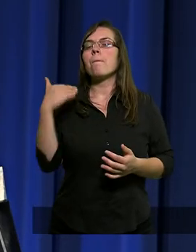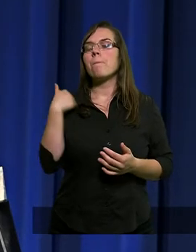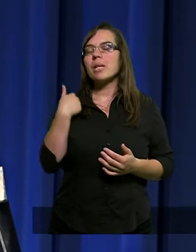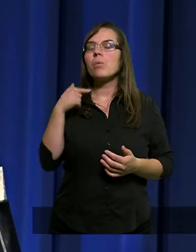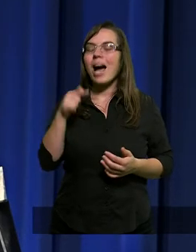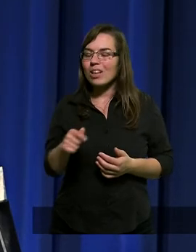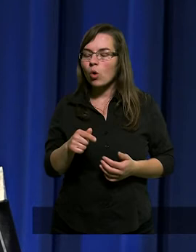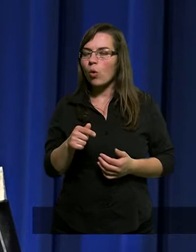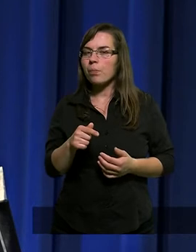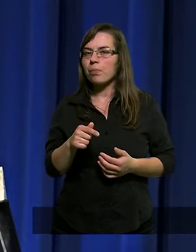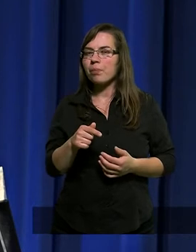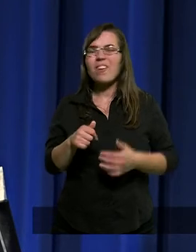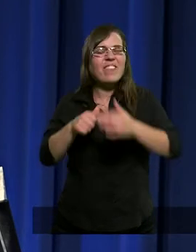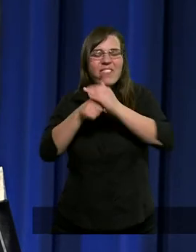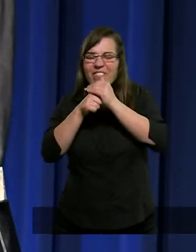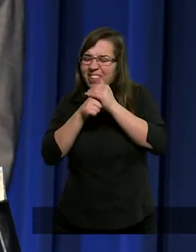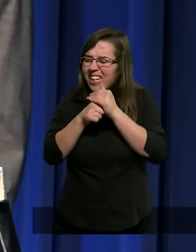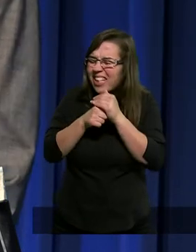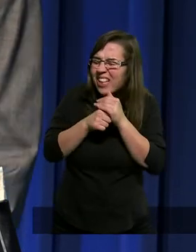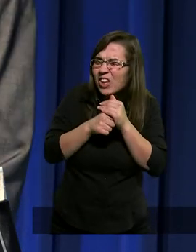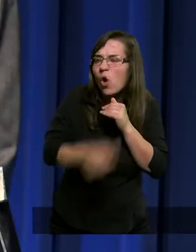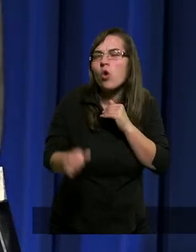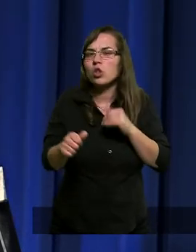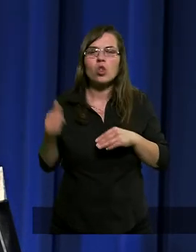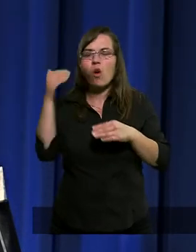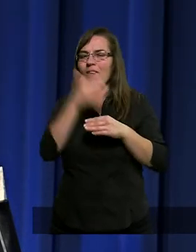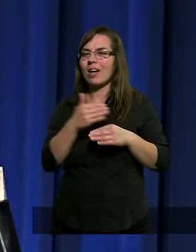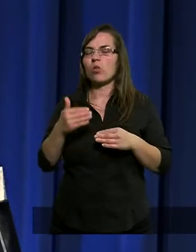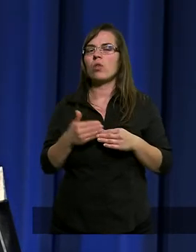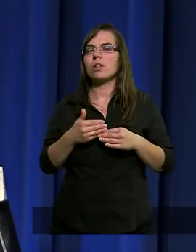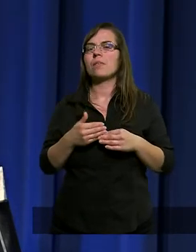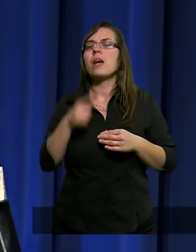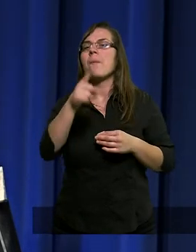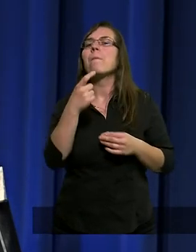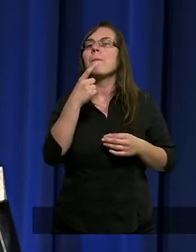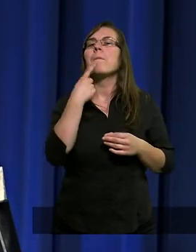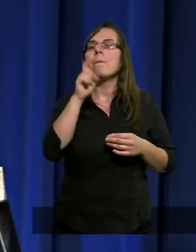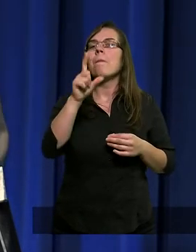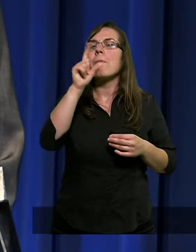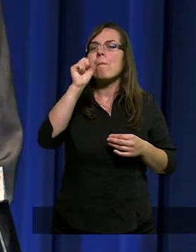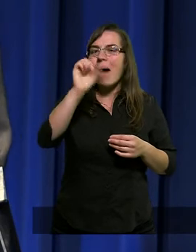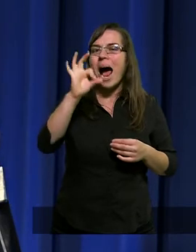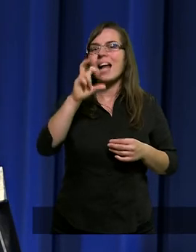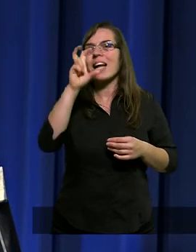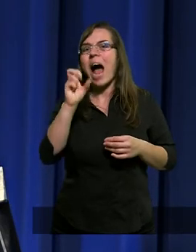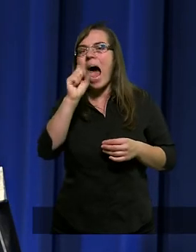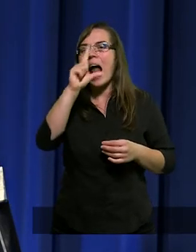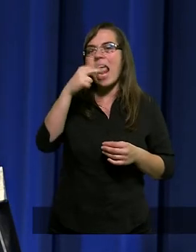Była to wyjątkowa noc. To była paschalna noc.